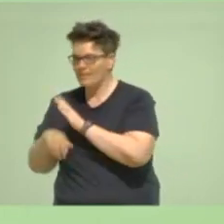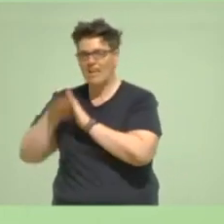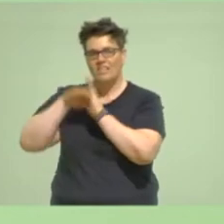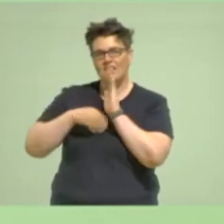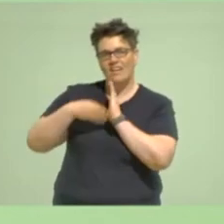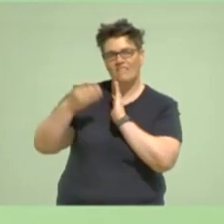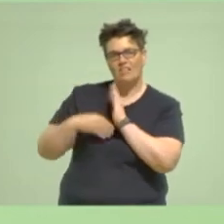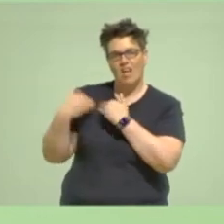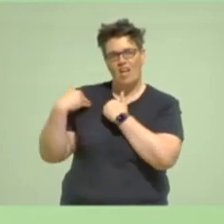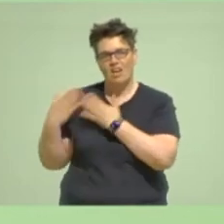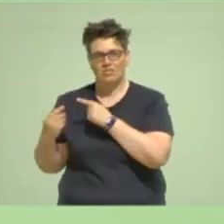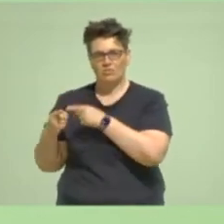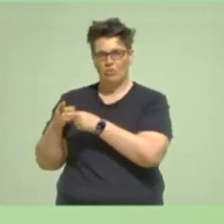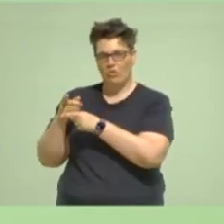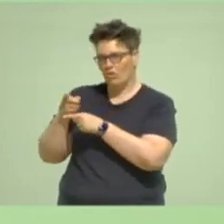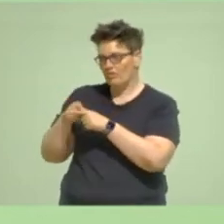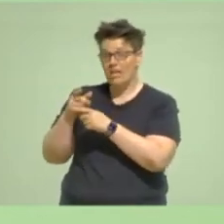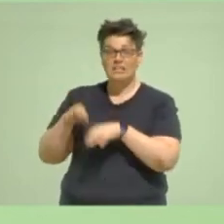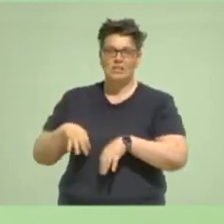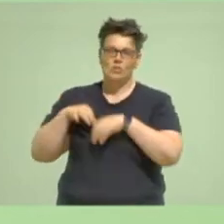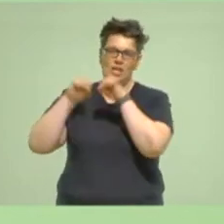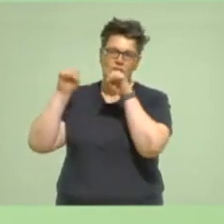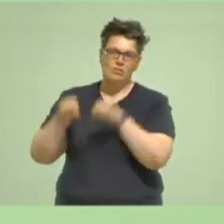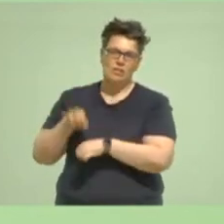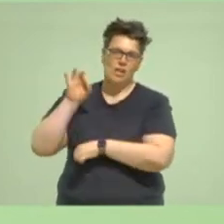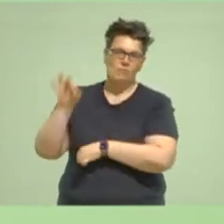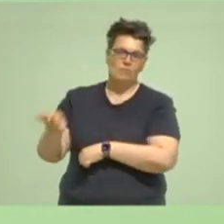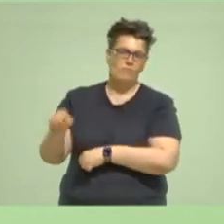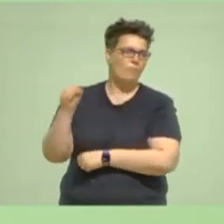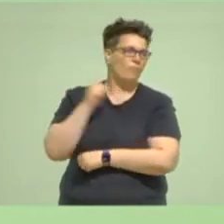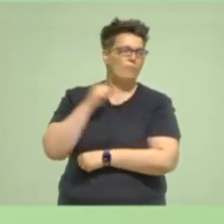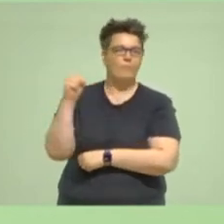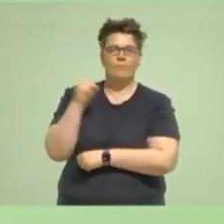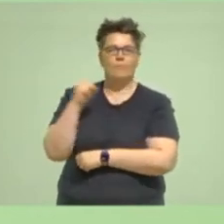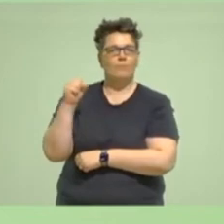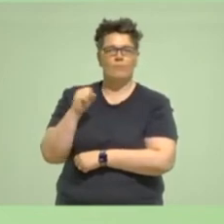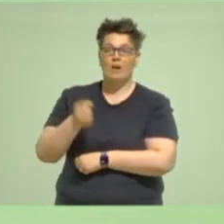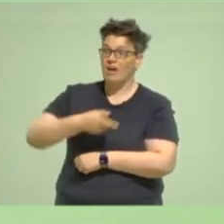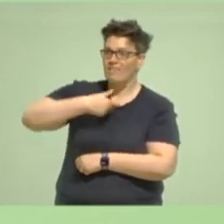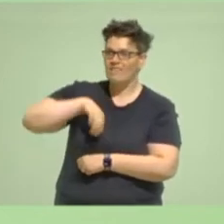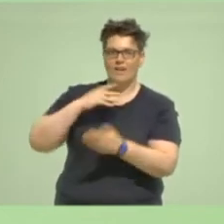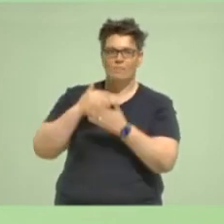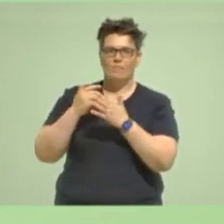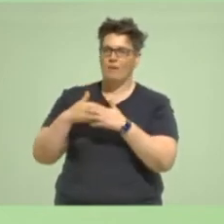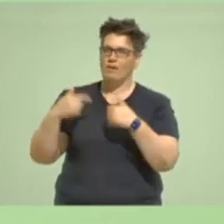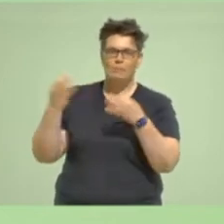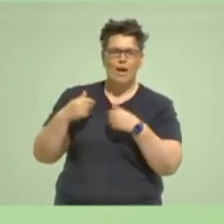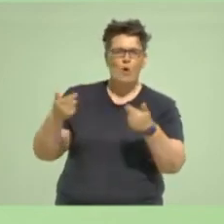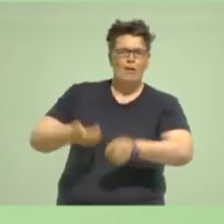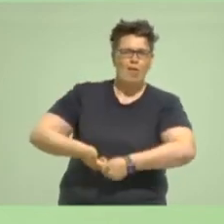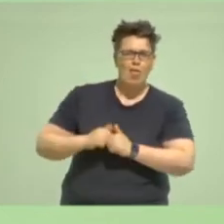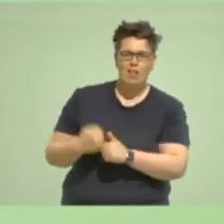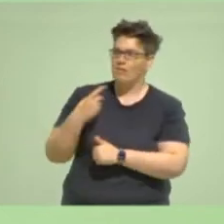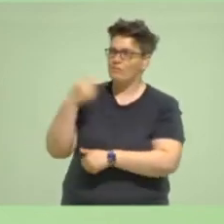Zustände, die gerade in unserem Gesundheitssystem für die, die da sind, für uns, wenn wir Hilfe brauchen, wie die